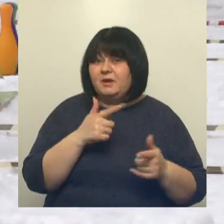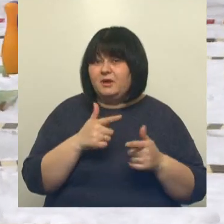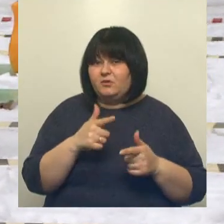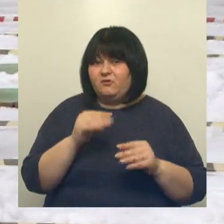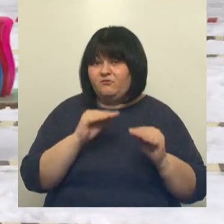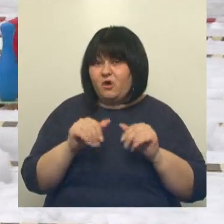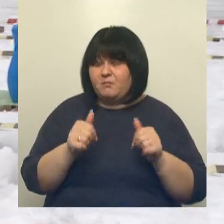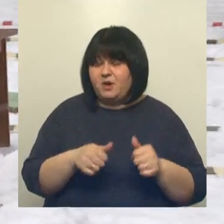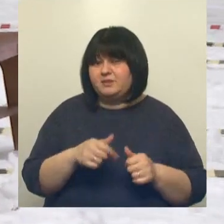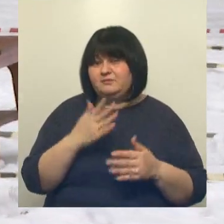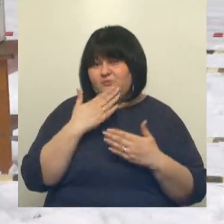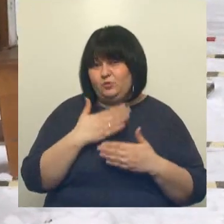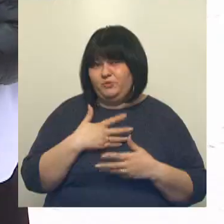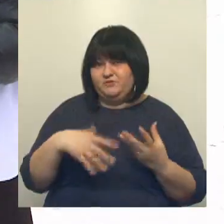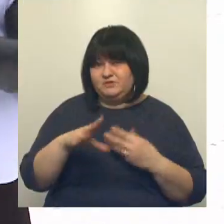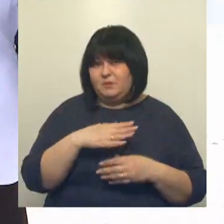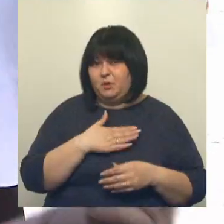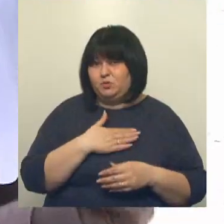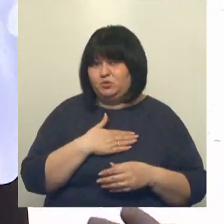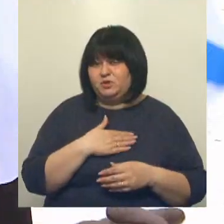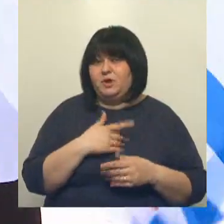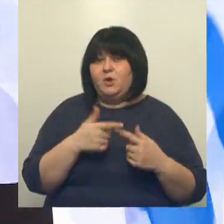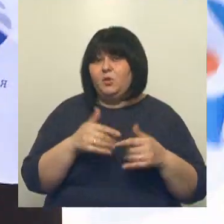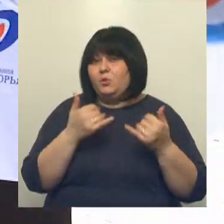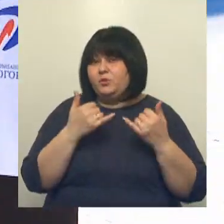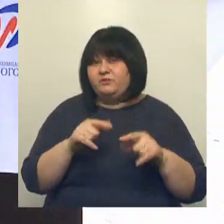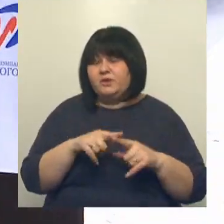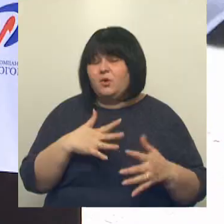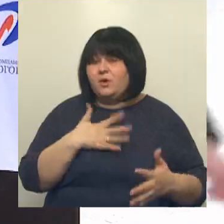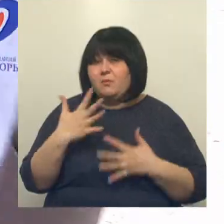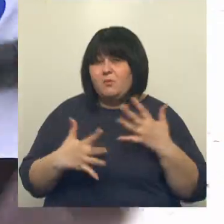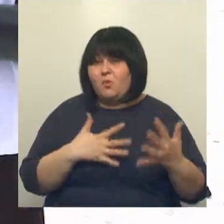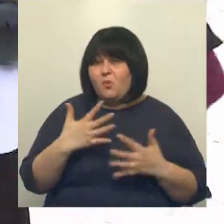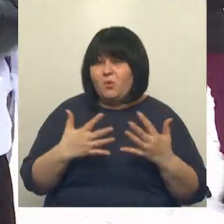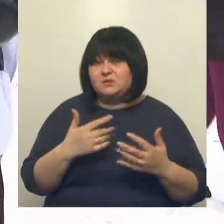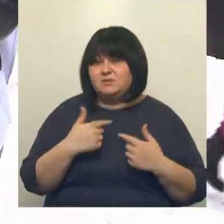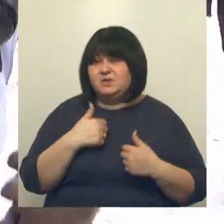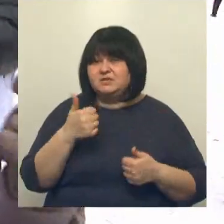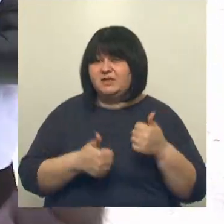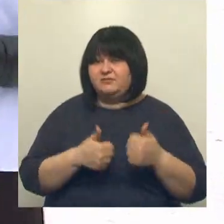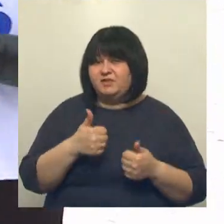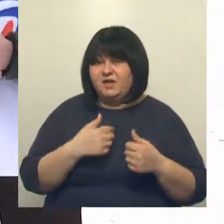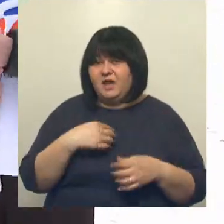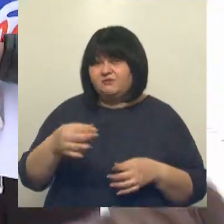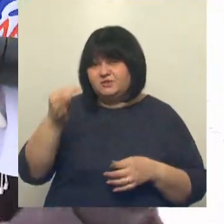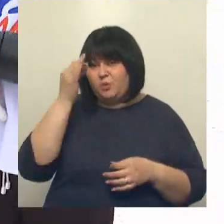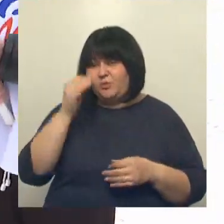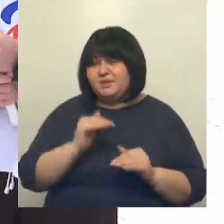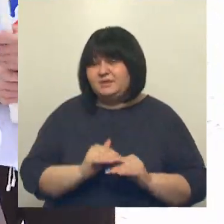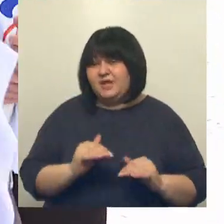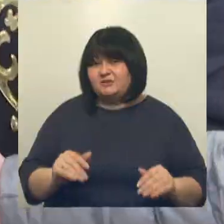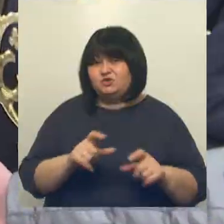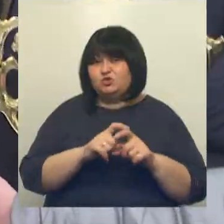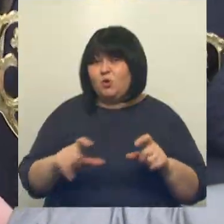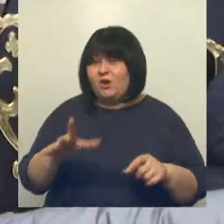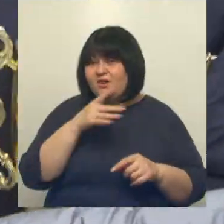многим приходится по душе. Потрясающе! Это такие эмоции невероятные! Мы соревновались, я вспомнила детство, школьные